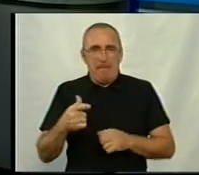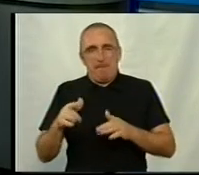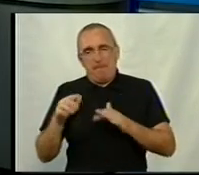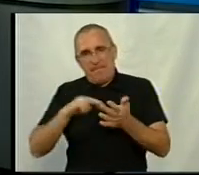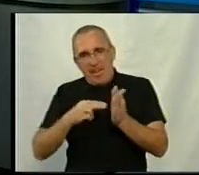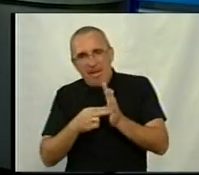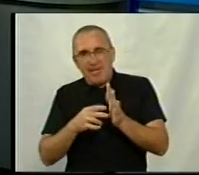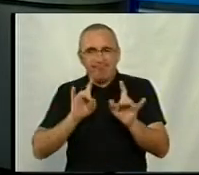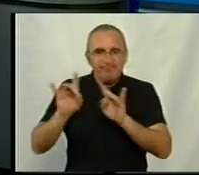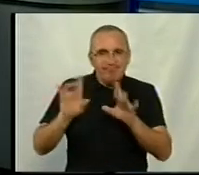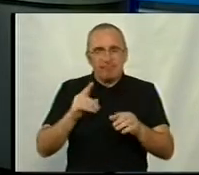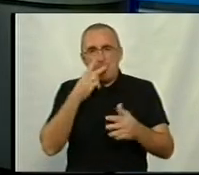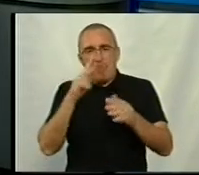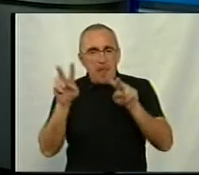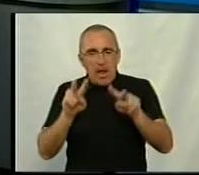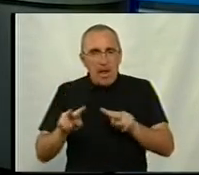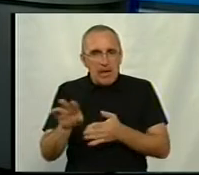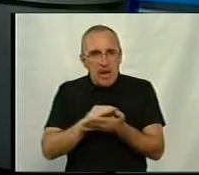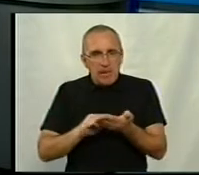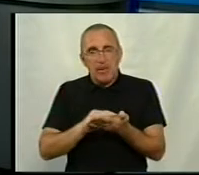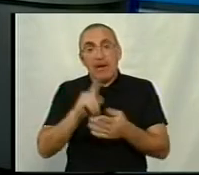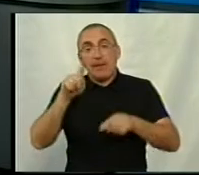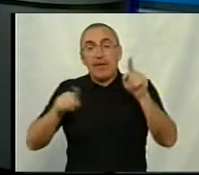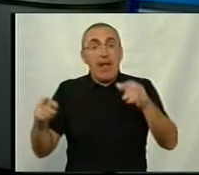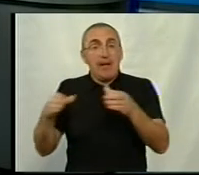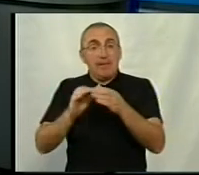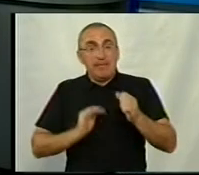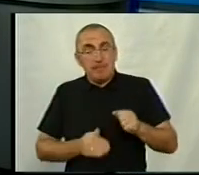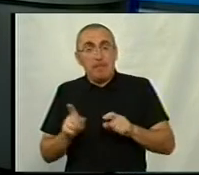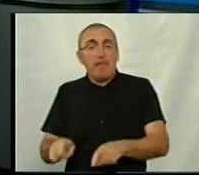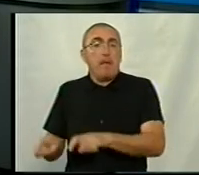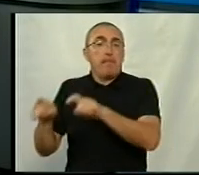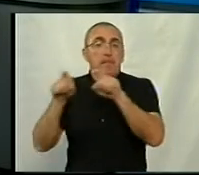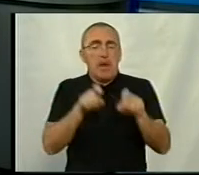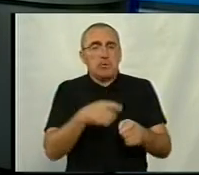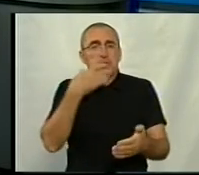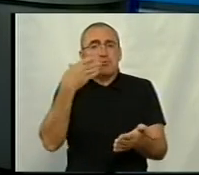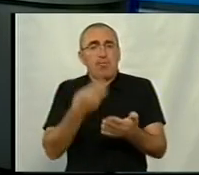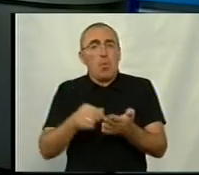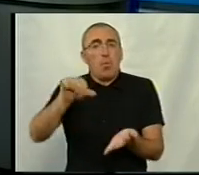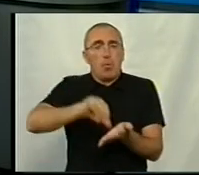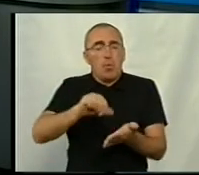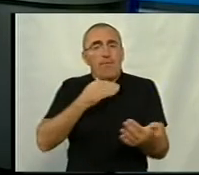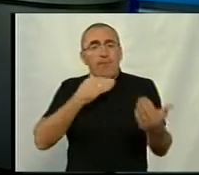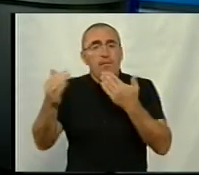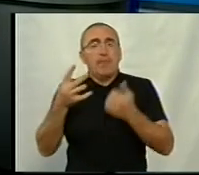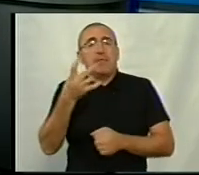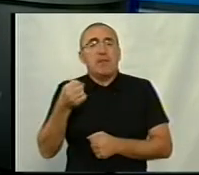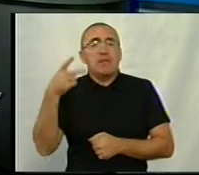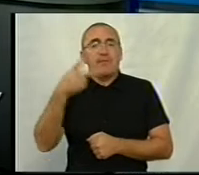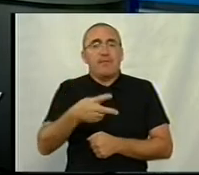компаніях переглянуті, тому деякі компанії переносять свою участь у виставці на